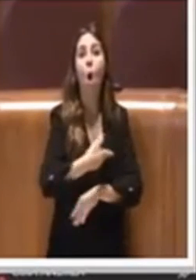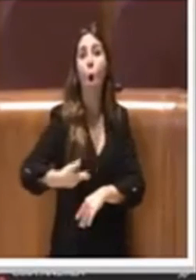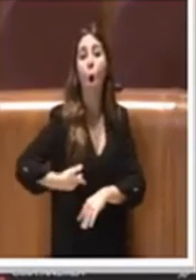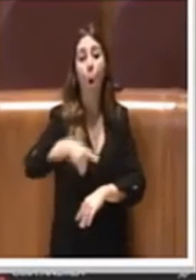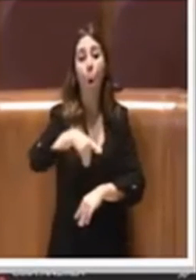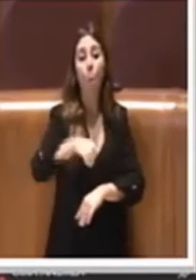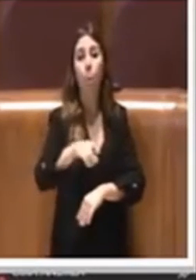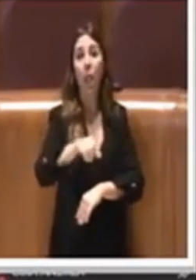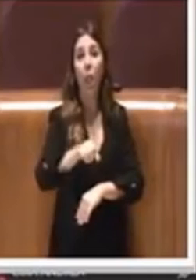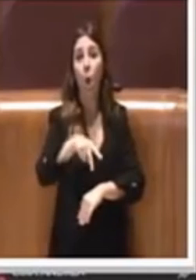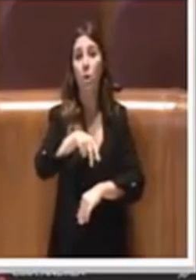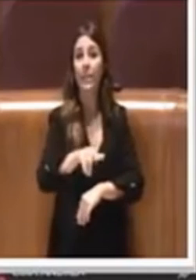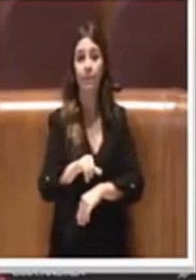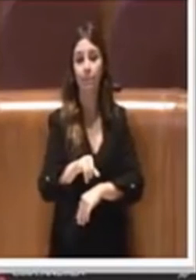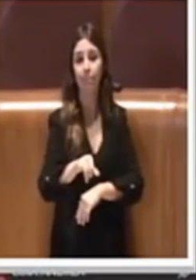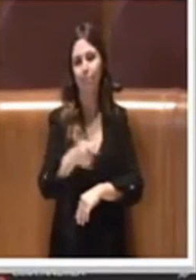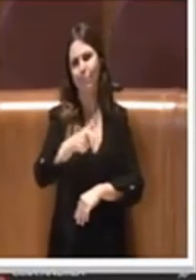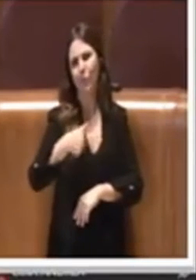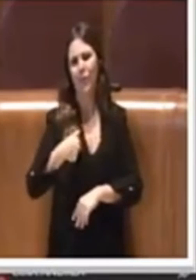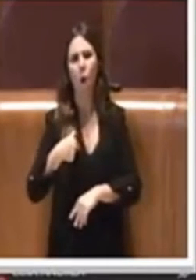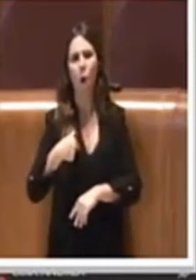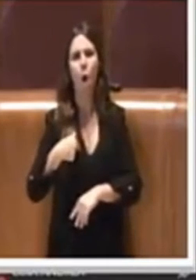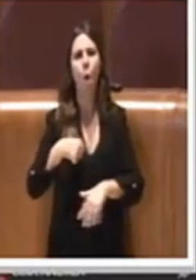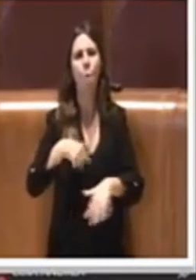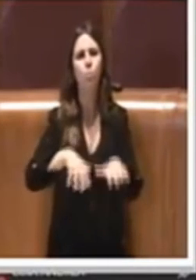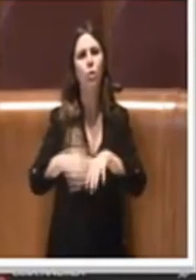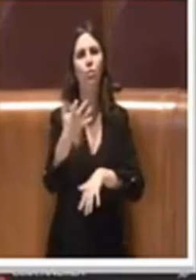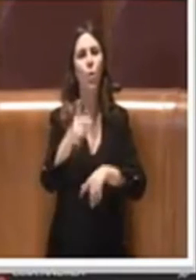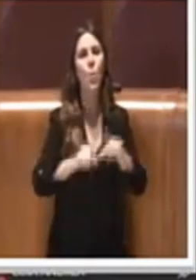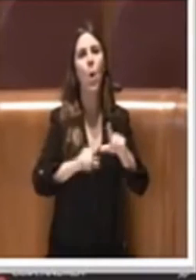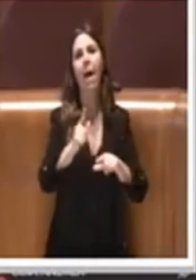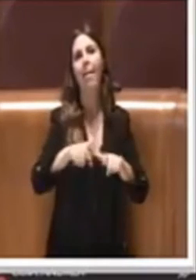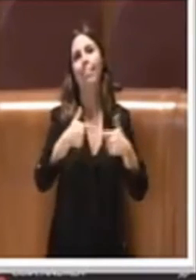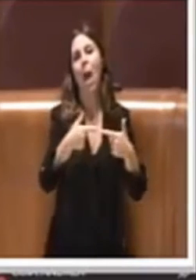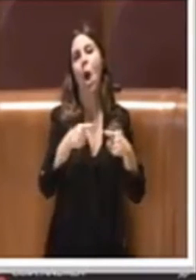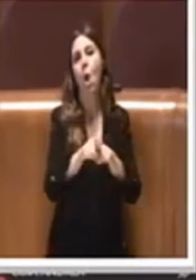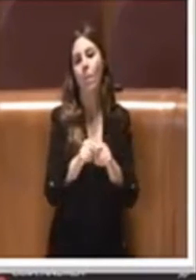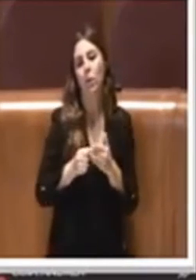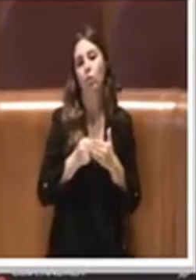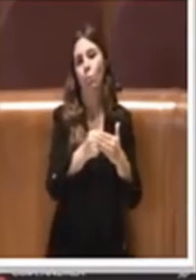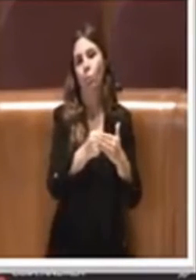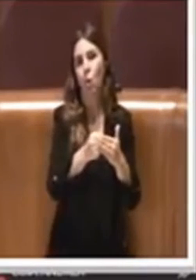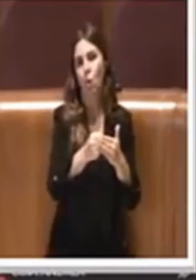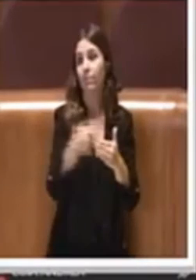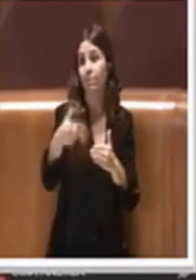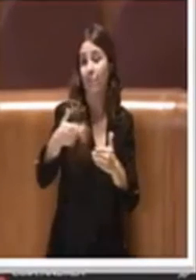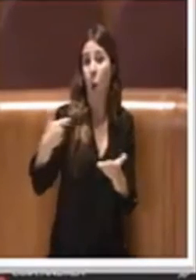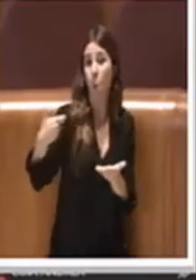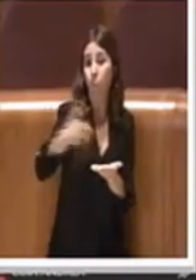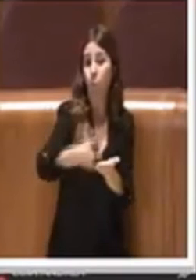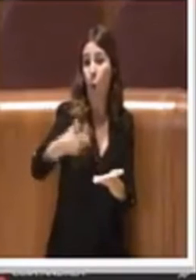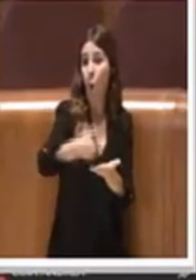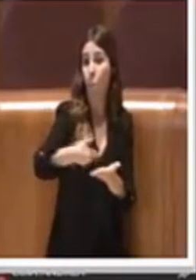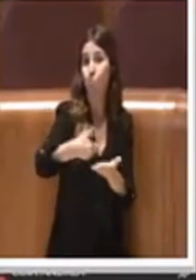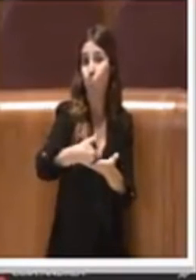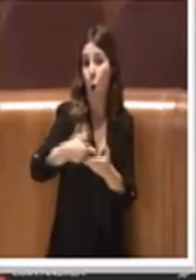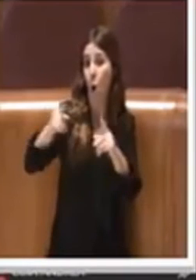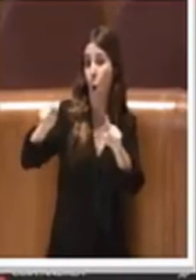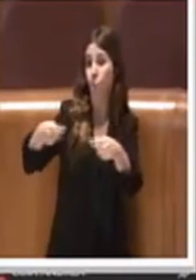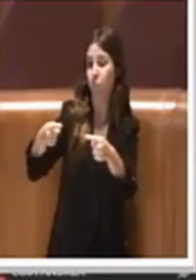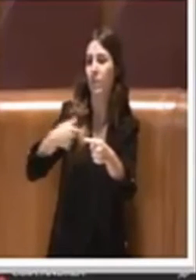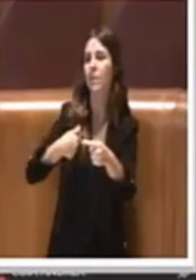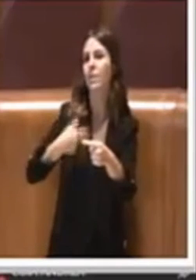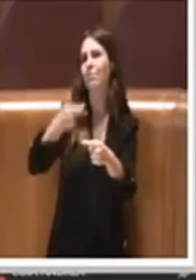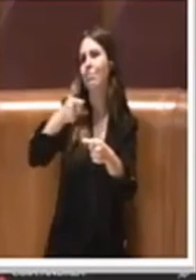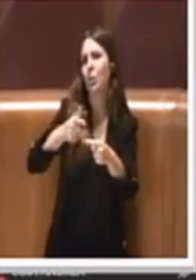ha visto il Movimento 5 Stelle, come dire, sta tendendo una mano alle proposte dell'opposizione in qualche modo, insomma, per